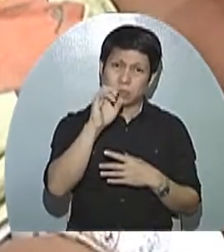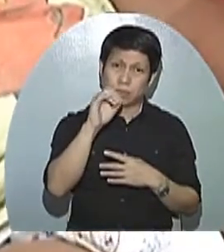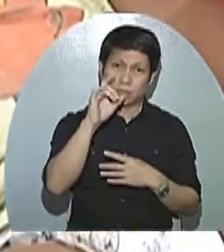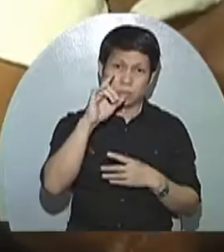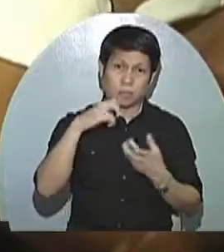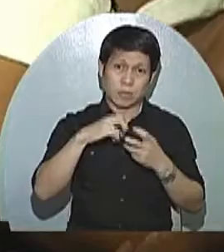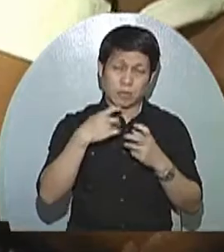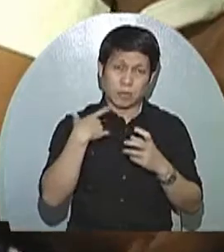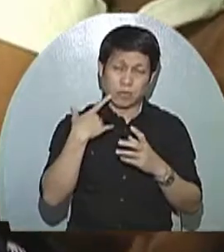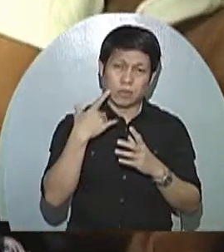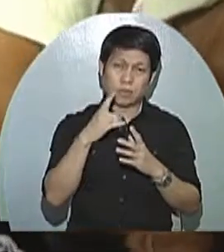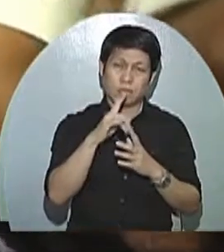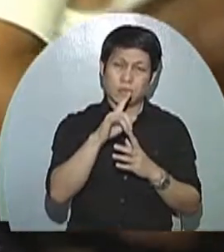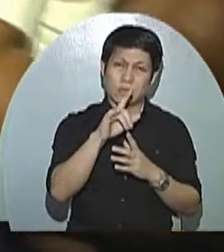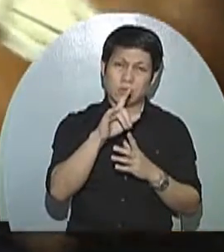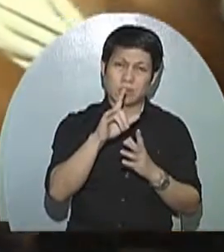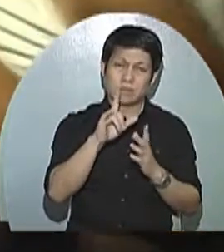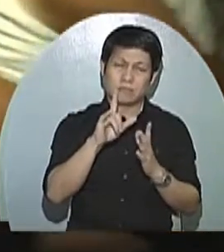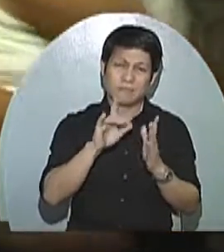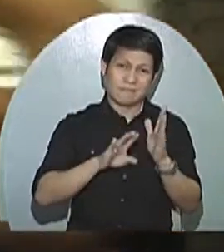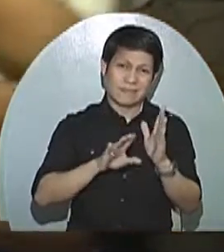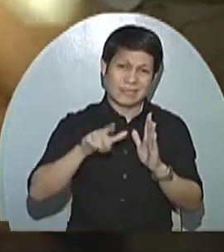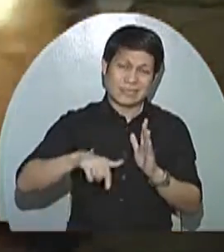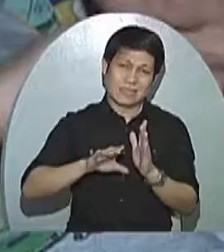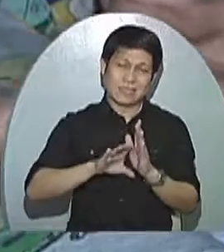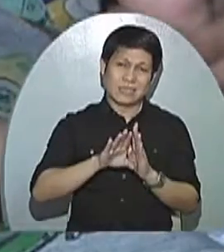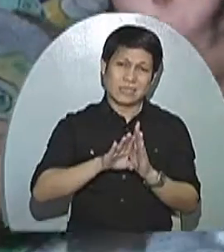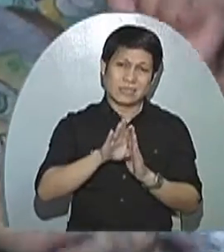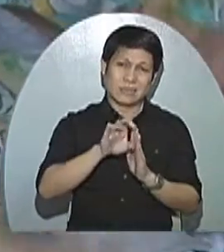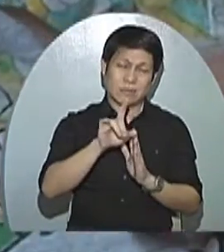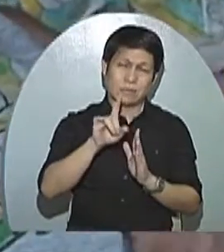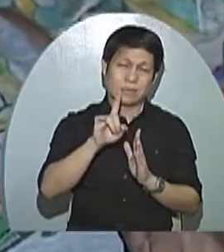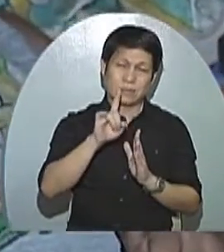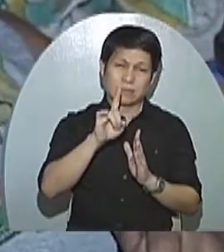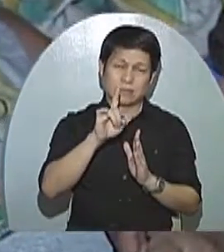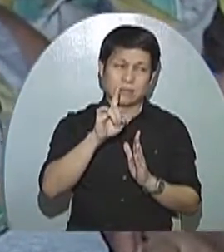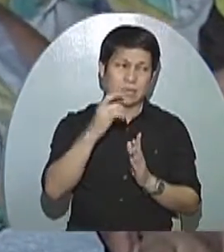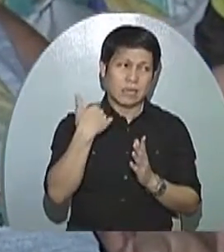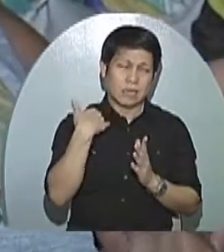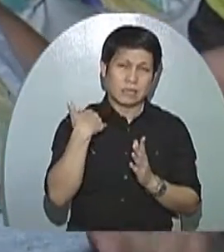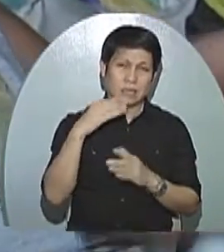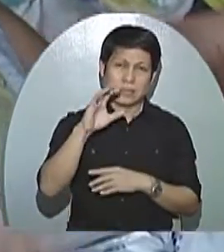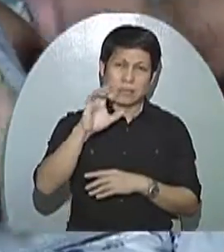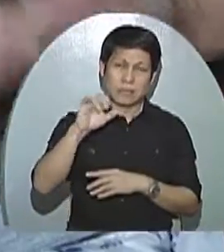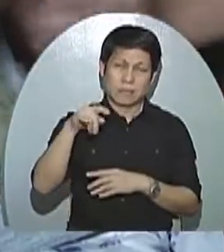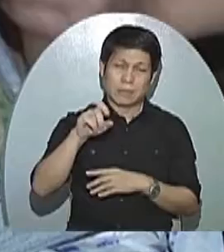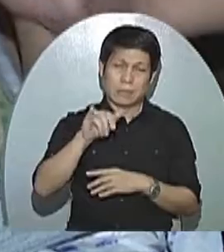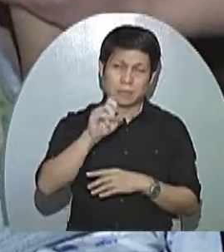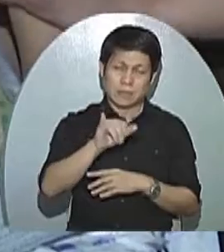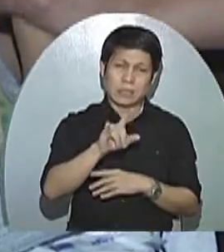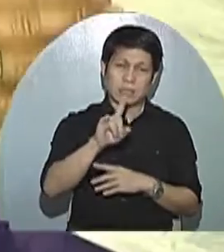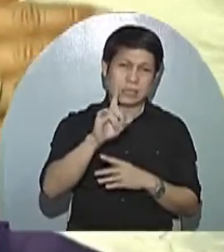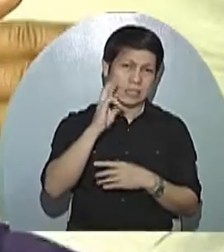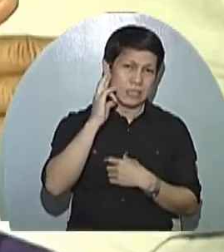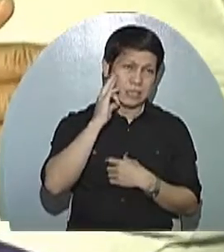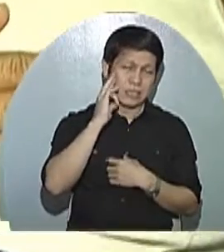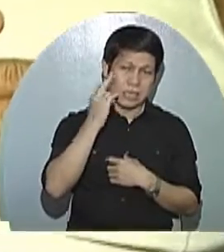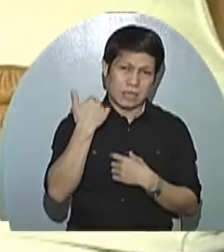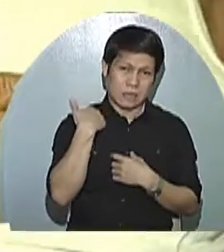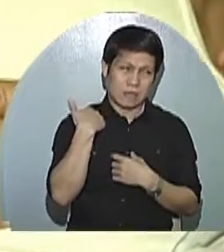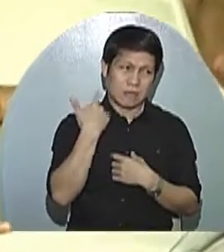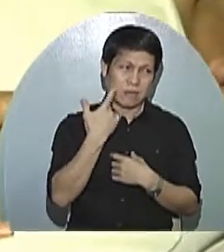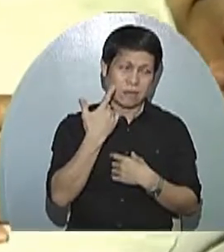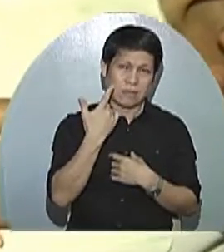neuroproblem o developmental delay. Ilan sa kanila ay si Raycon Espanola na merong epilepsy, si